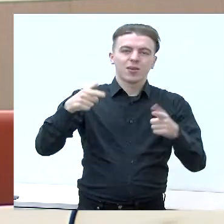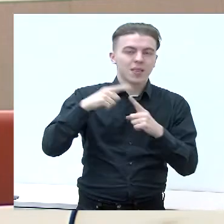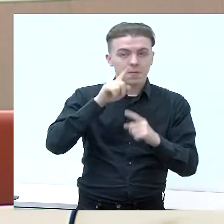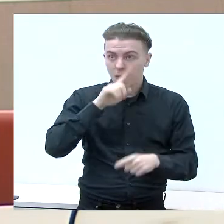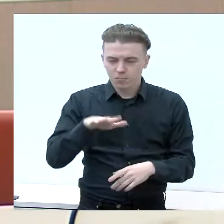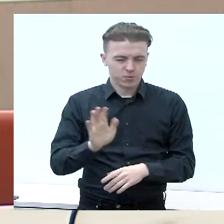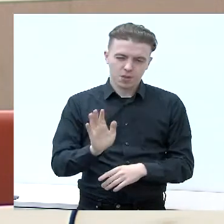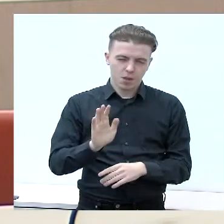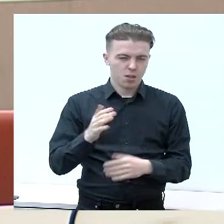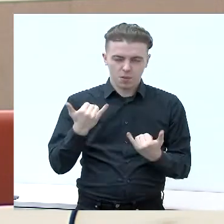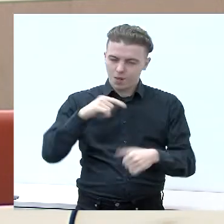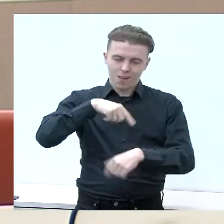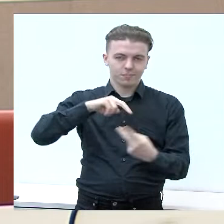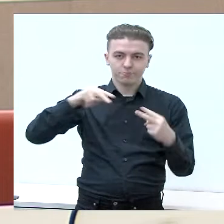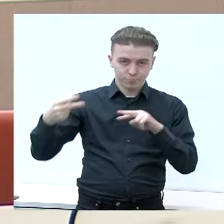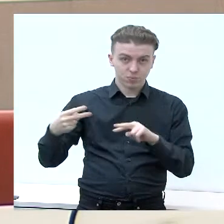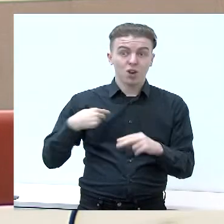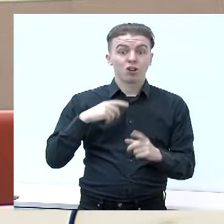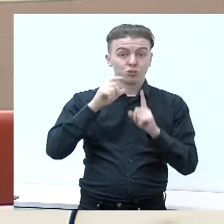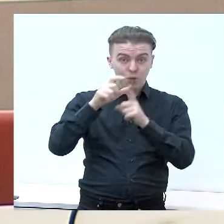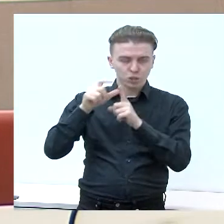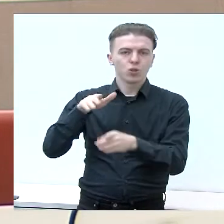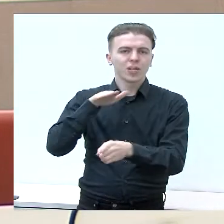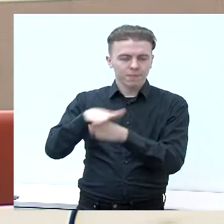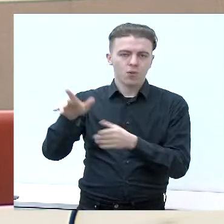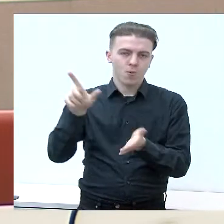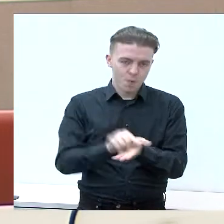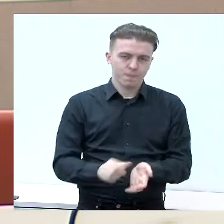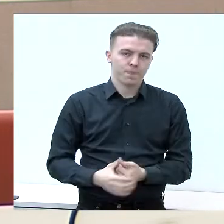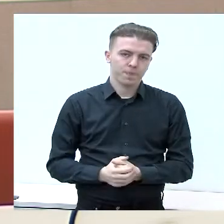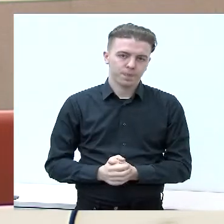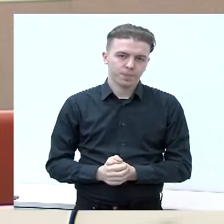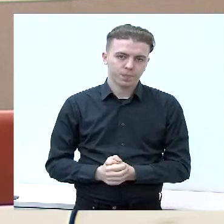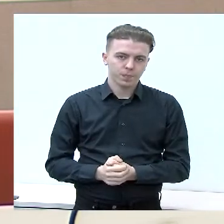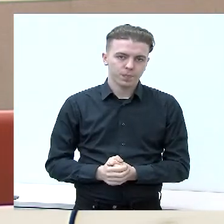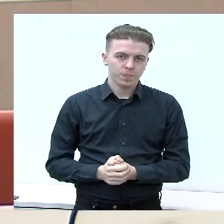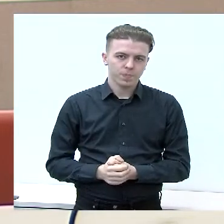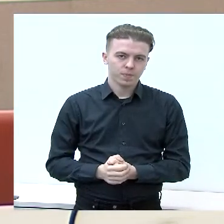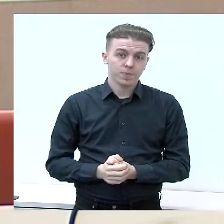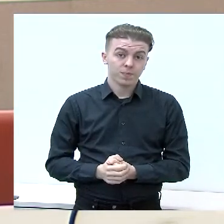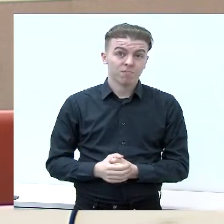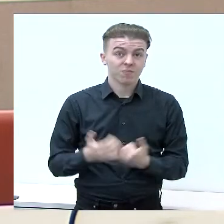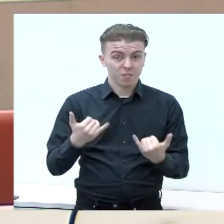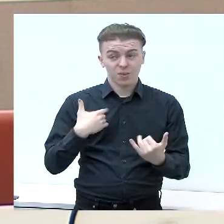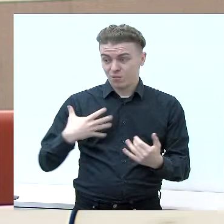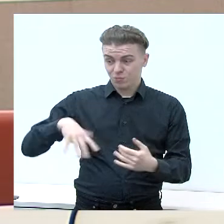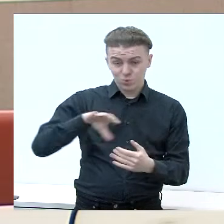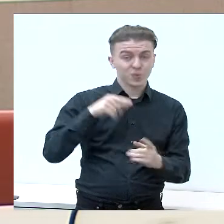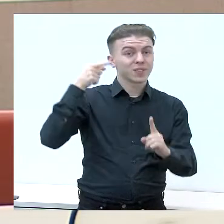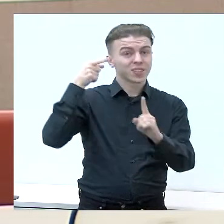visi žinom, ką pažadėja žmonės gali ištiesėti. Aišku, mes mūsų siekiai ir